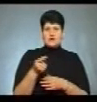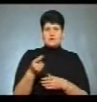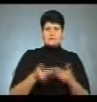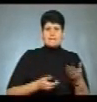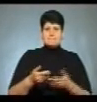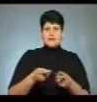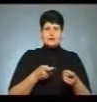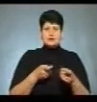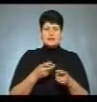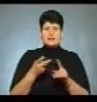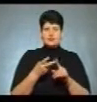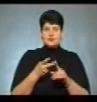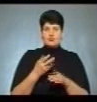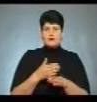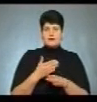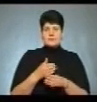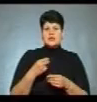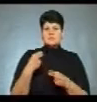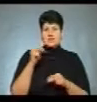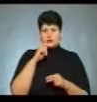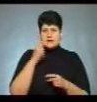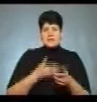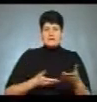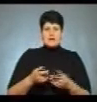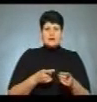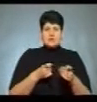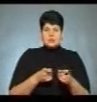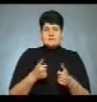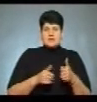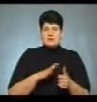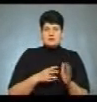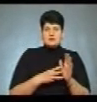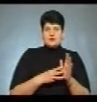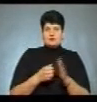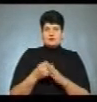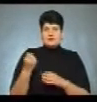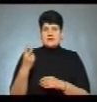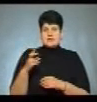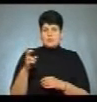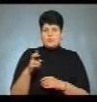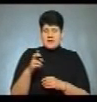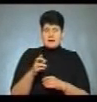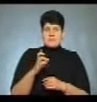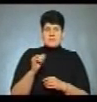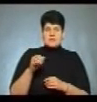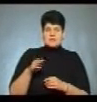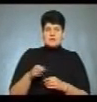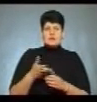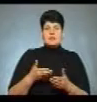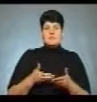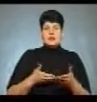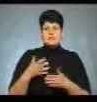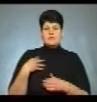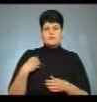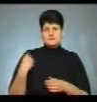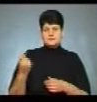біатлоністи на другому етапі чемпіонату України з біатлону. Змагання тривали з 8 до 12 березня на біатлонній базі Тисовець, що на